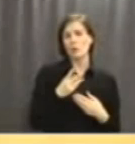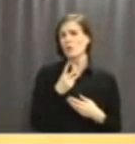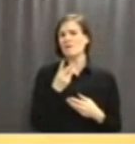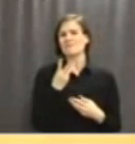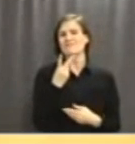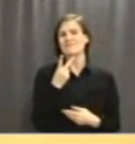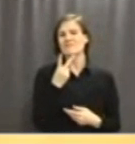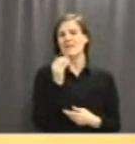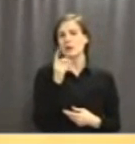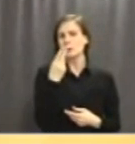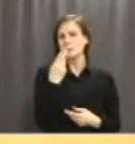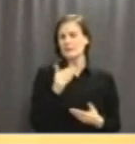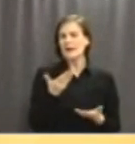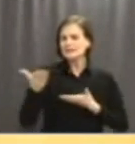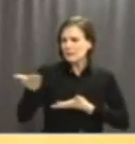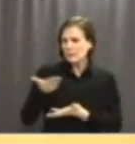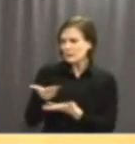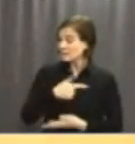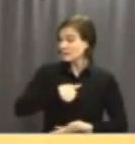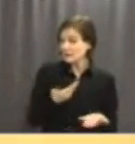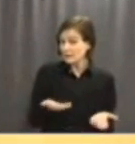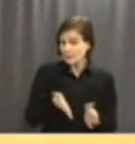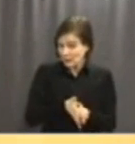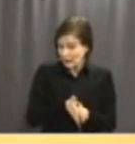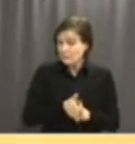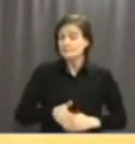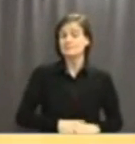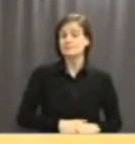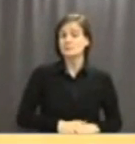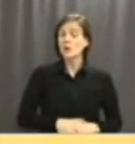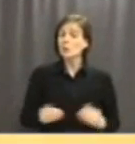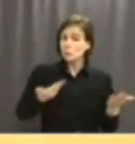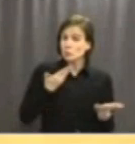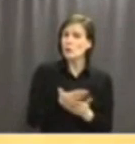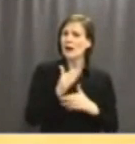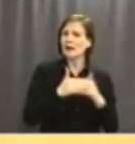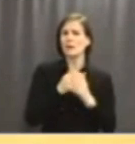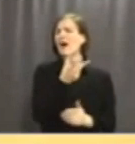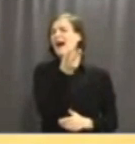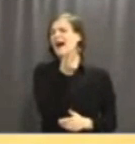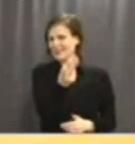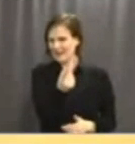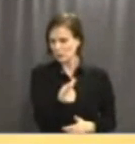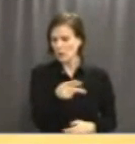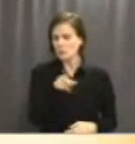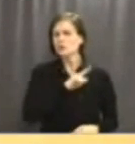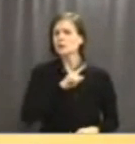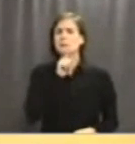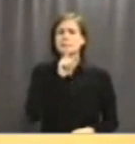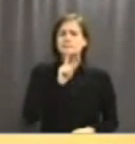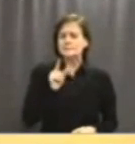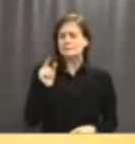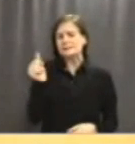är bara en del av detta samarbete. Och där står vi ju utanför i Sverige. Motionen handlar om något helt annat och något mycket mindre.